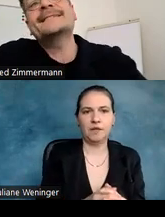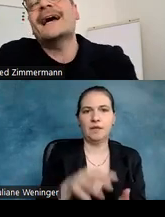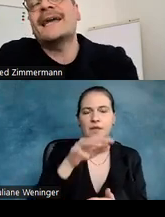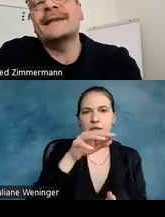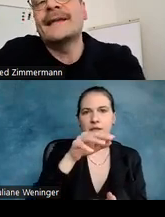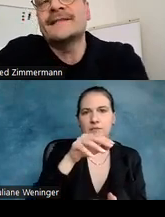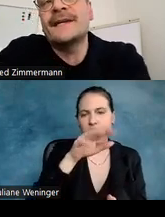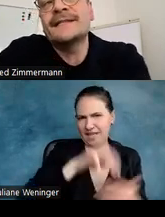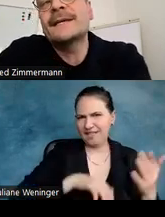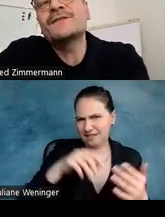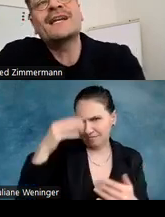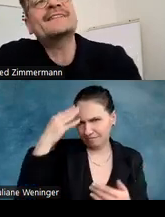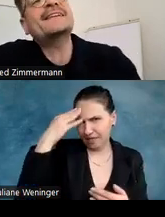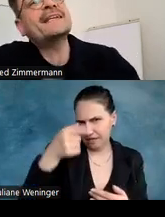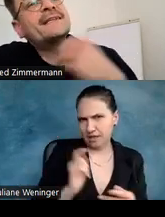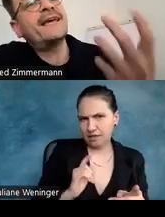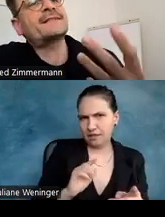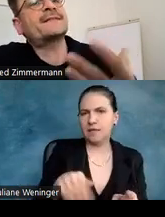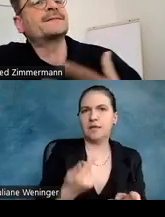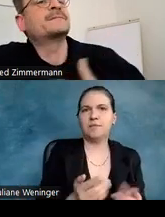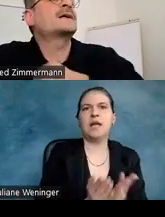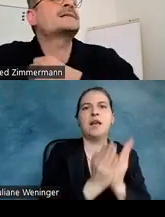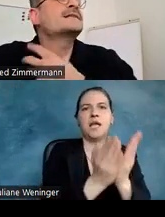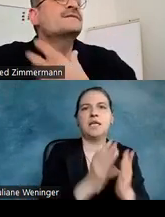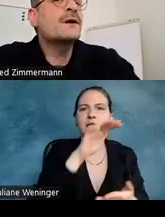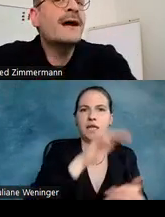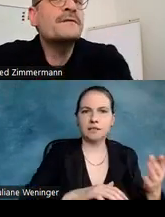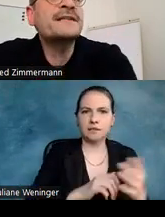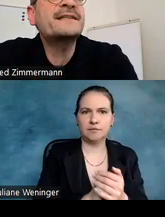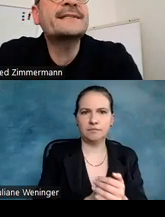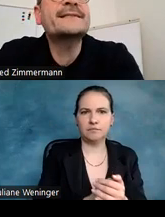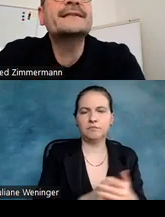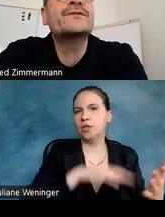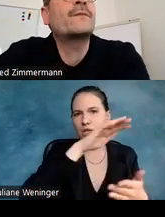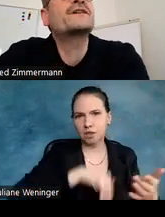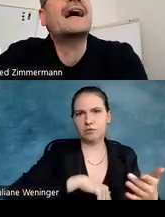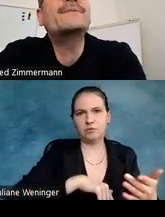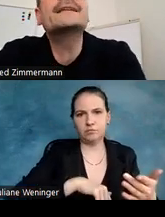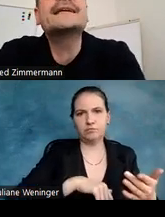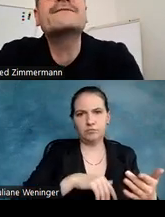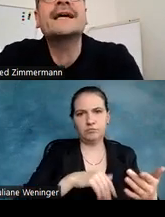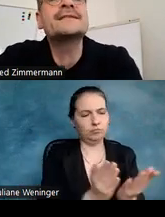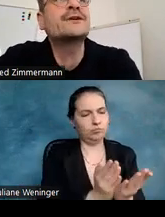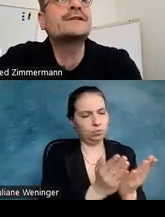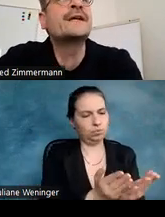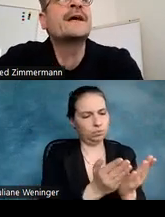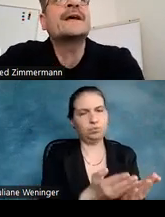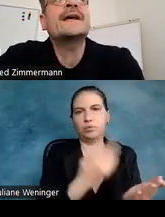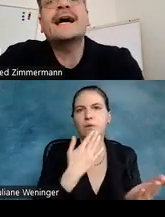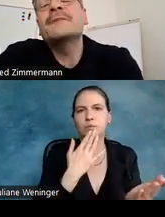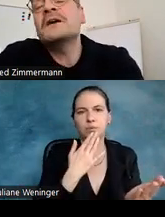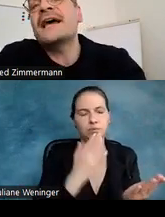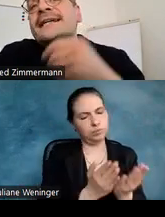das kennen Sie eigentlich. Es gibt sogenannte Lesetexte. Das sind die fortlaufenden Texte, die komfortabel gelesen werden sollen